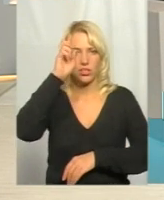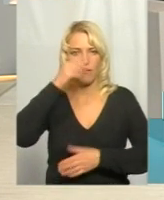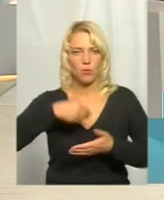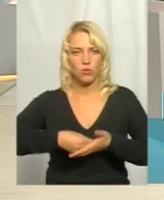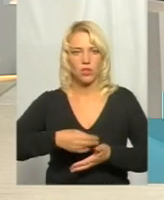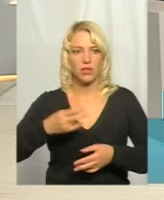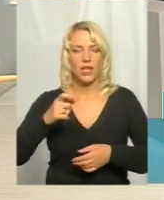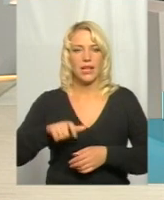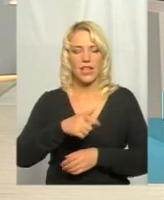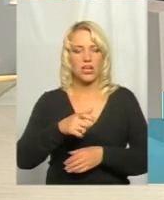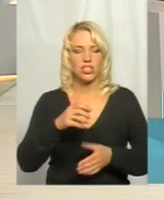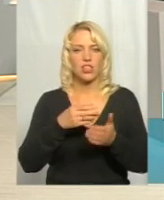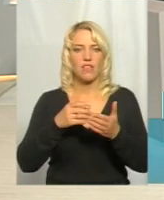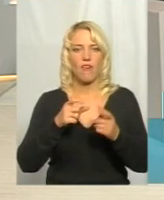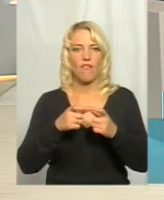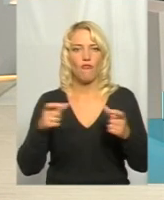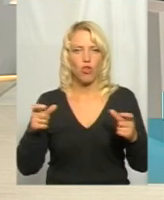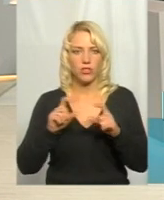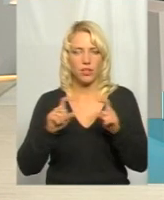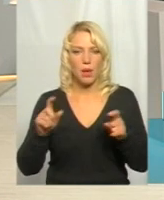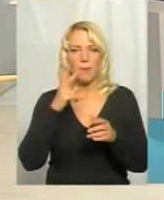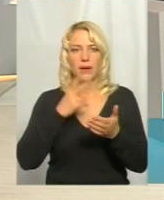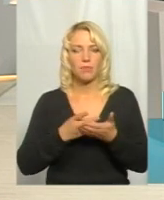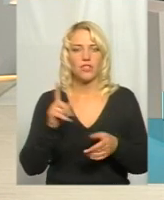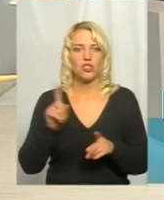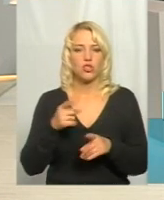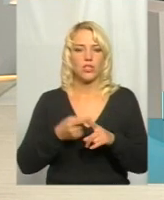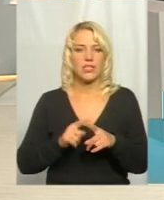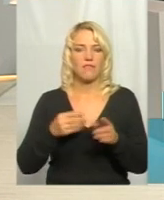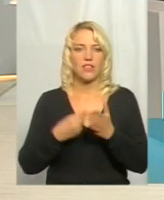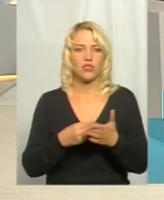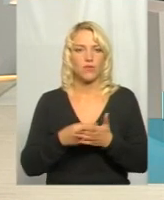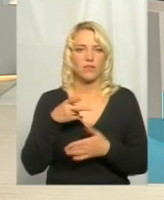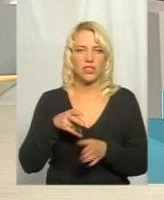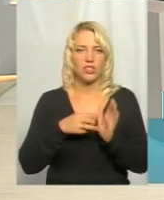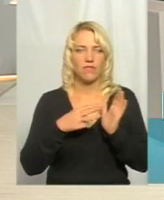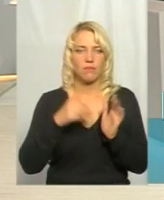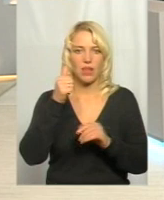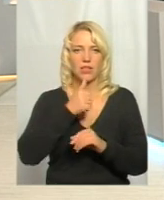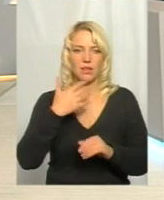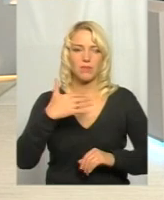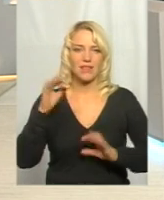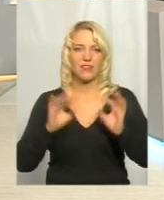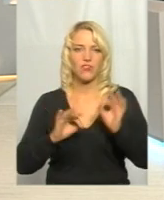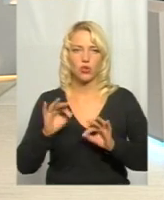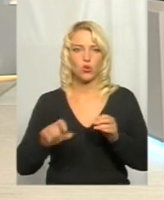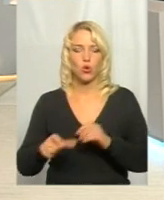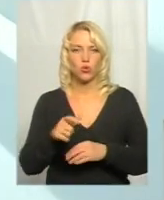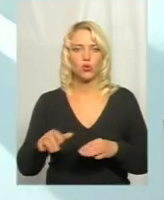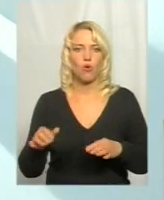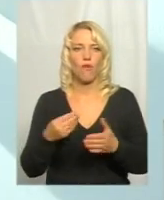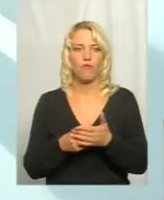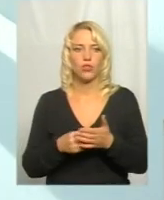бюджеті, в дорожньому фонді передбачено, що на це фінансування на 2018 рік 50% дорожнього фонду, на